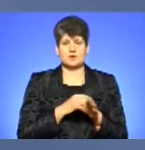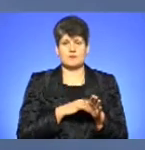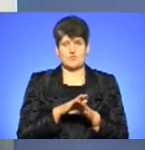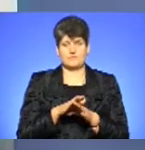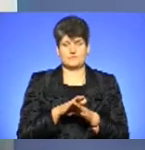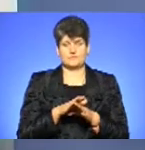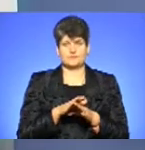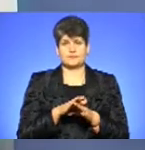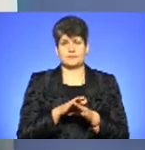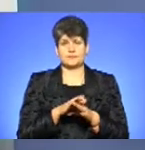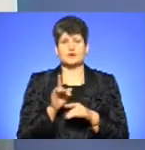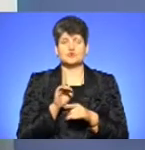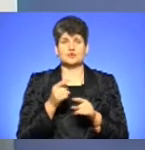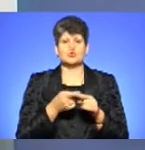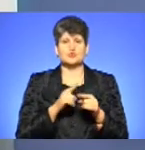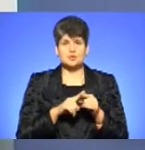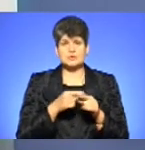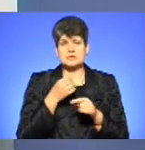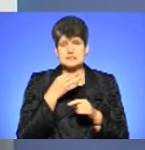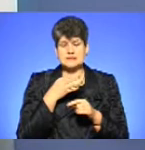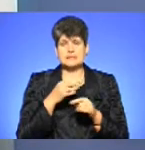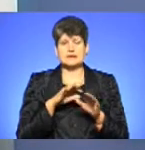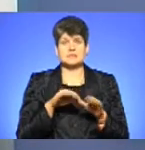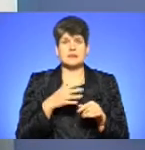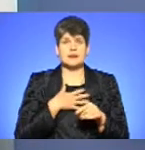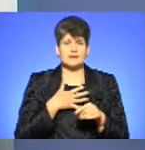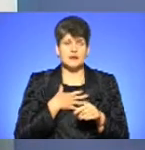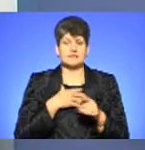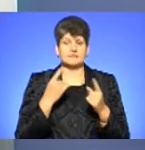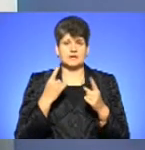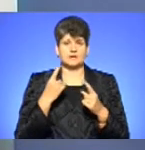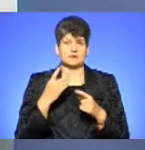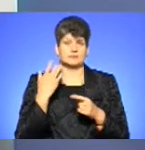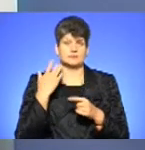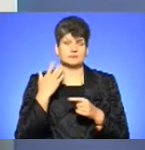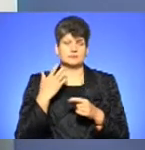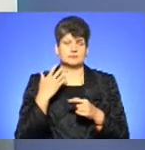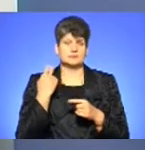Щодо цього висловилися посли Канади і Великої Британії, тому дивимось.